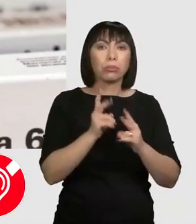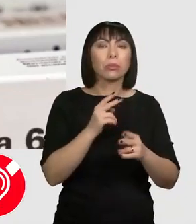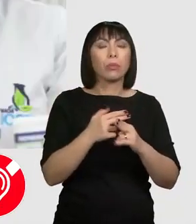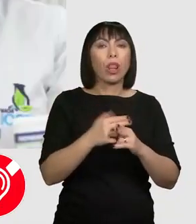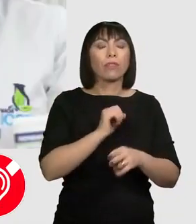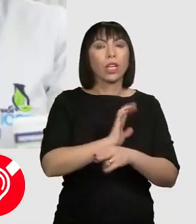de coronavirus.